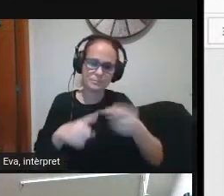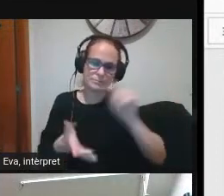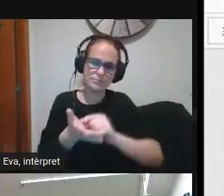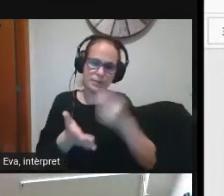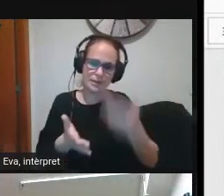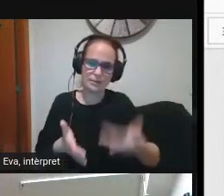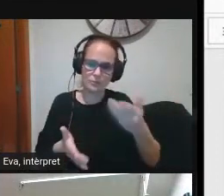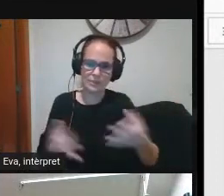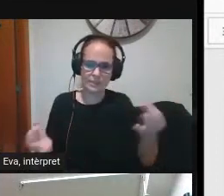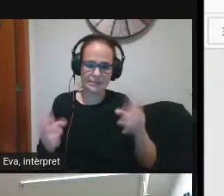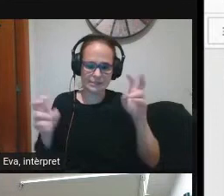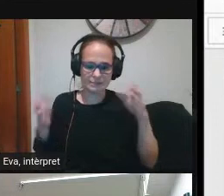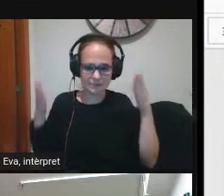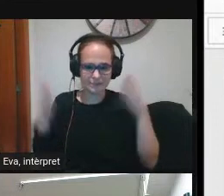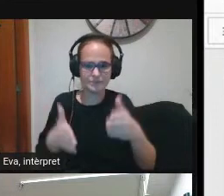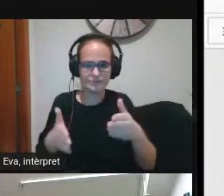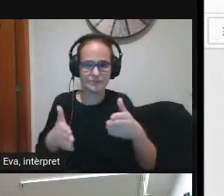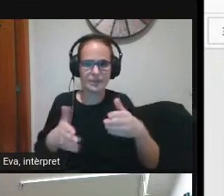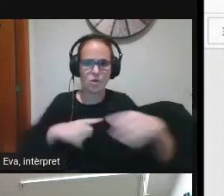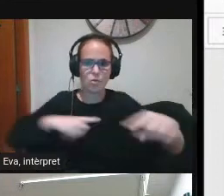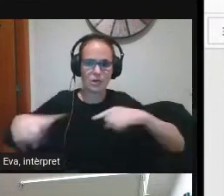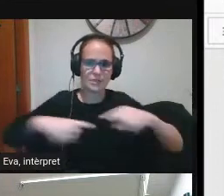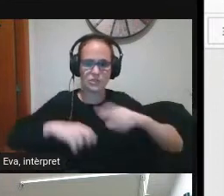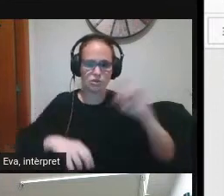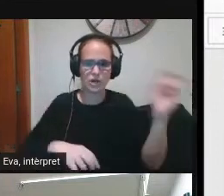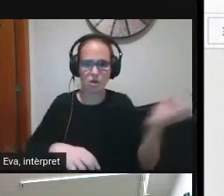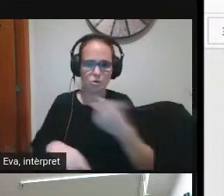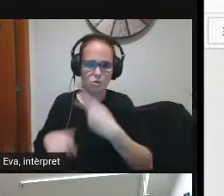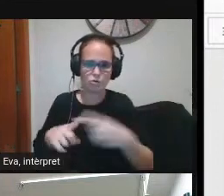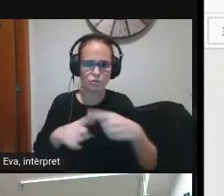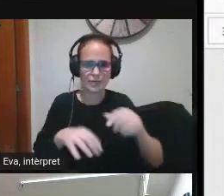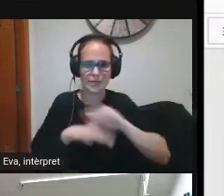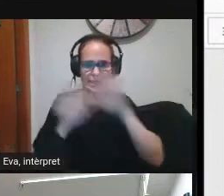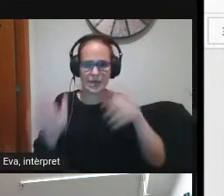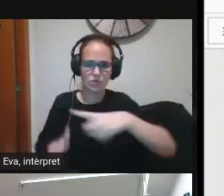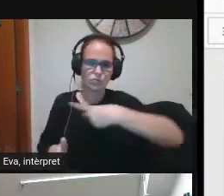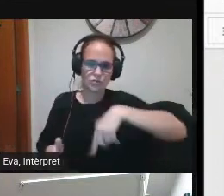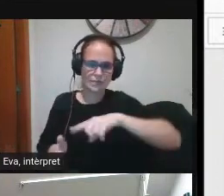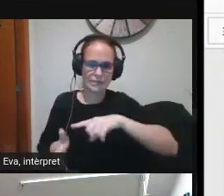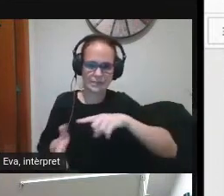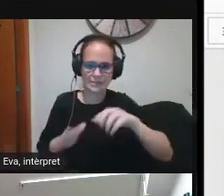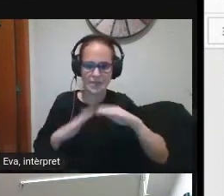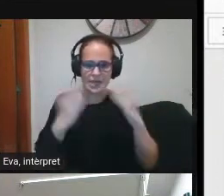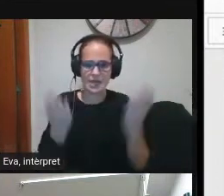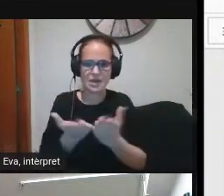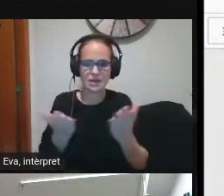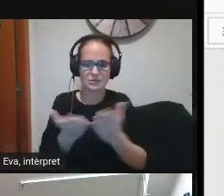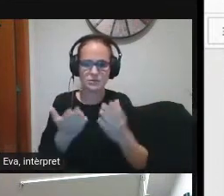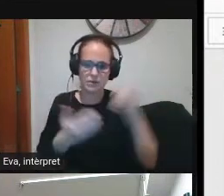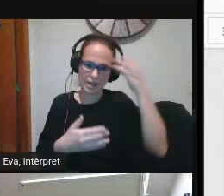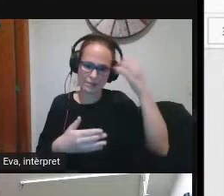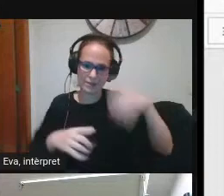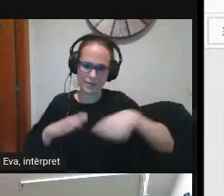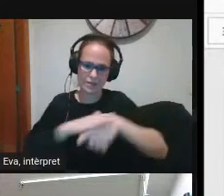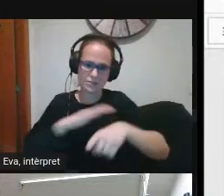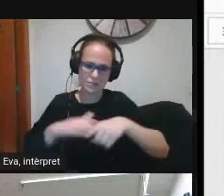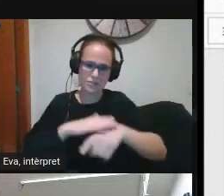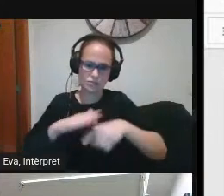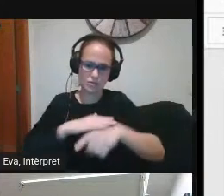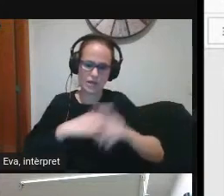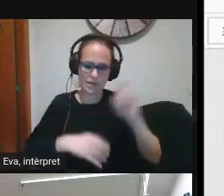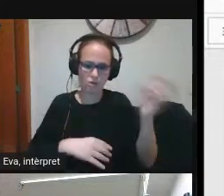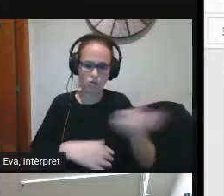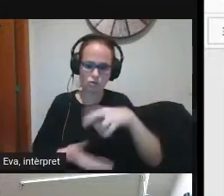referent a l'organització de recursos clar nosaltres en principi des de l'escola hem hagut d'aprendre a gestionar els recursos dels que